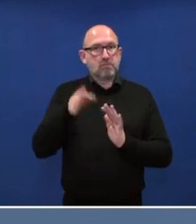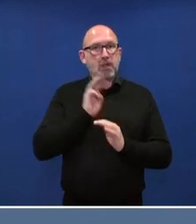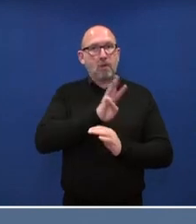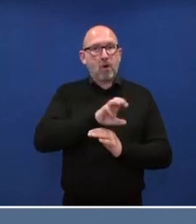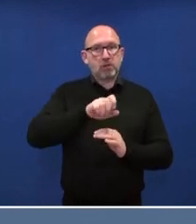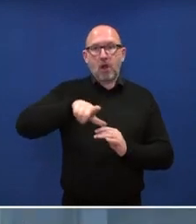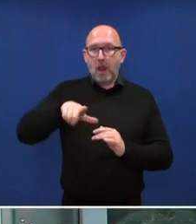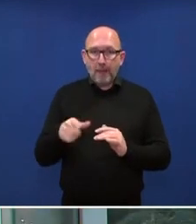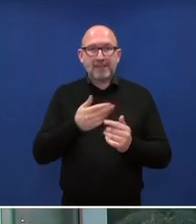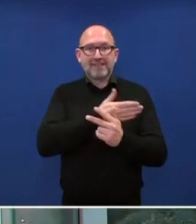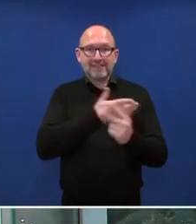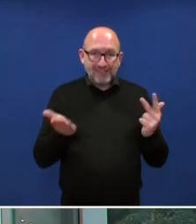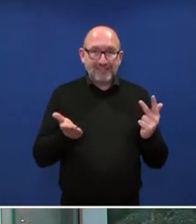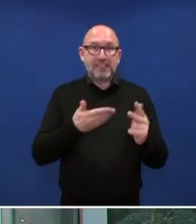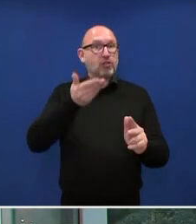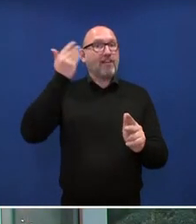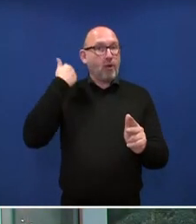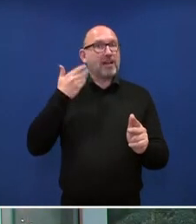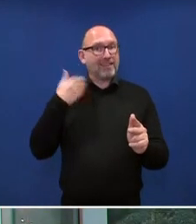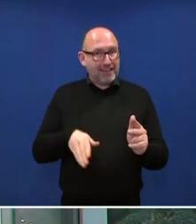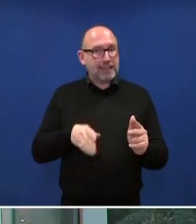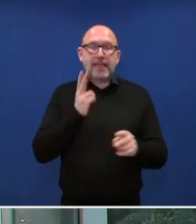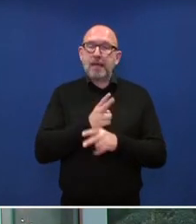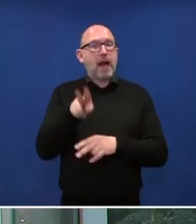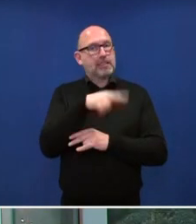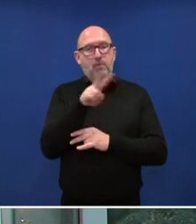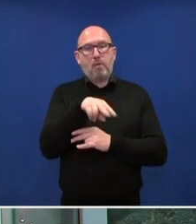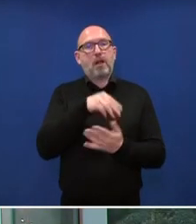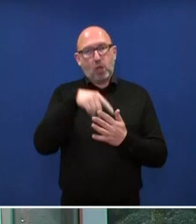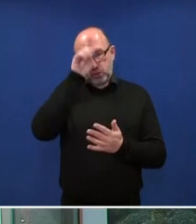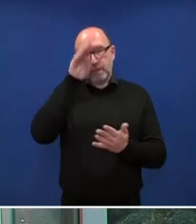Zhou und Lam, die zuvor stattgefunden haben, als Beobachter teilgenommen.